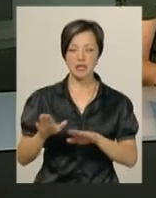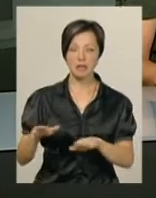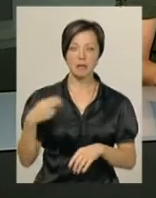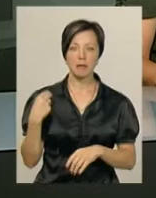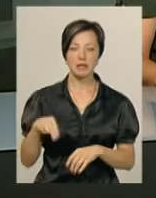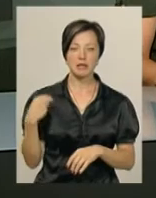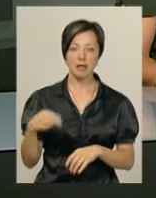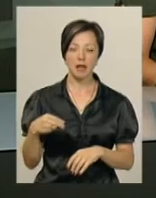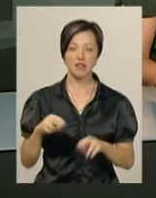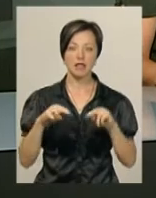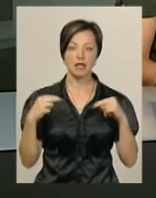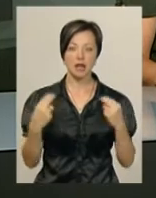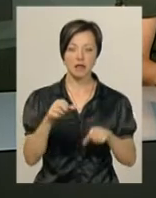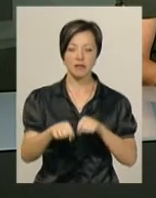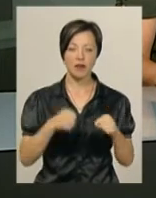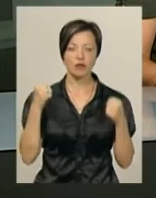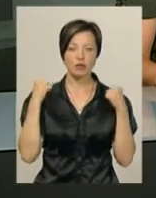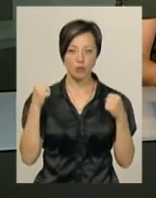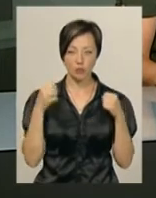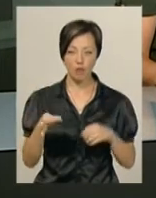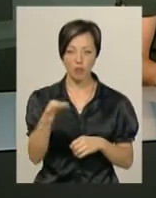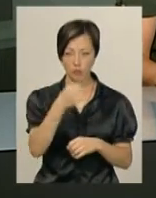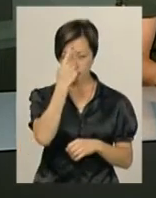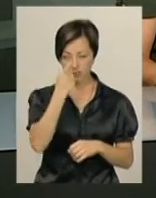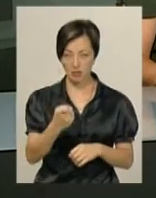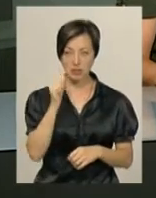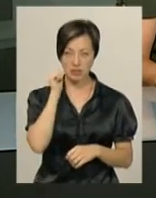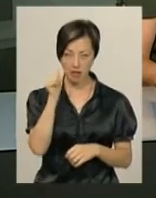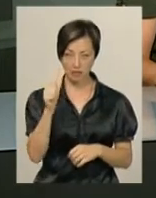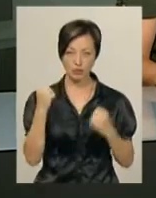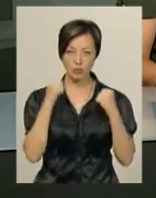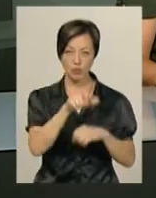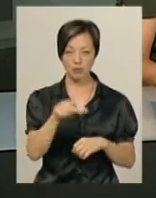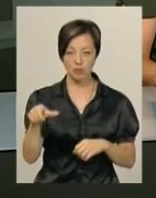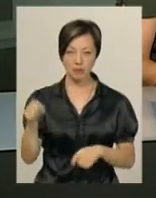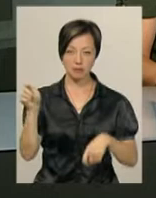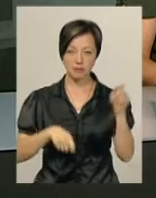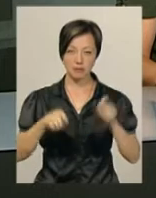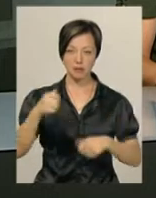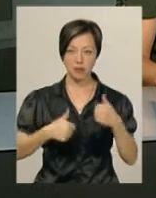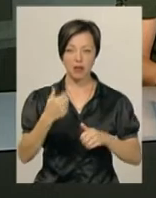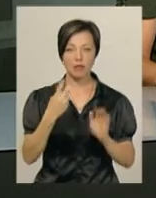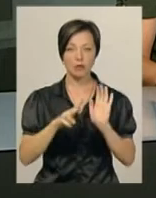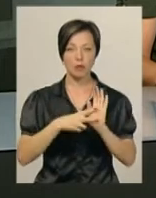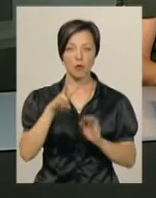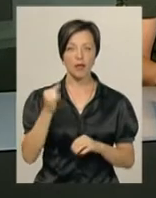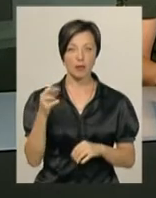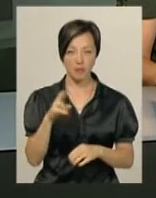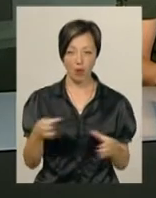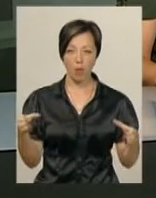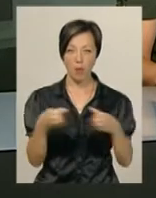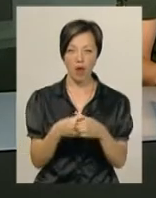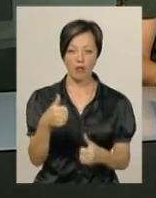Федерації велоспорту в області Анатолій Білик повідомив, завтра спортсмени прибудуть на змагання. 27 липня відбудеться